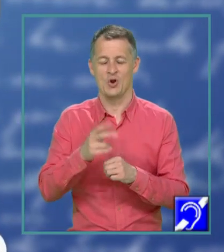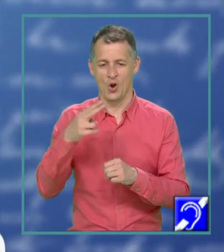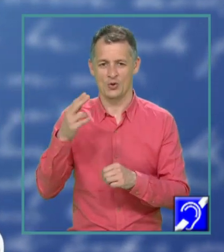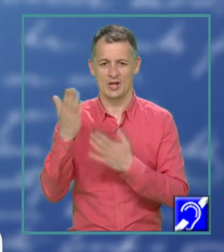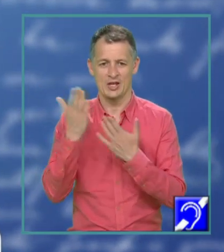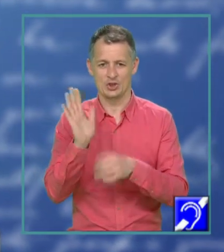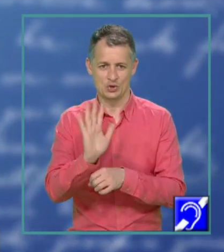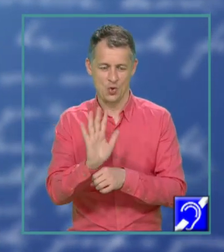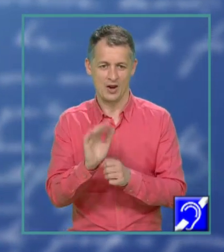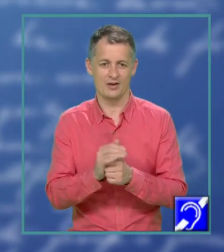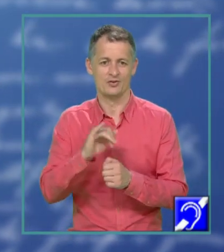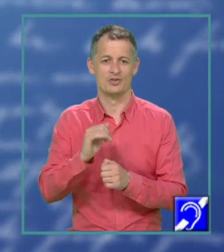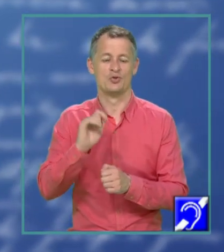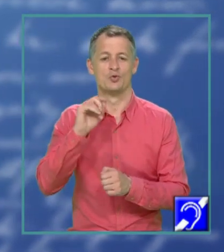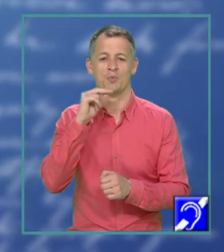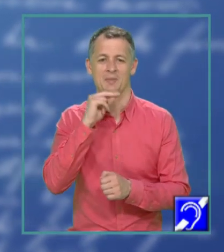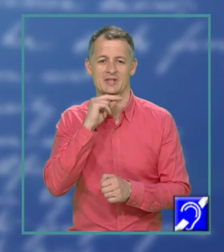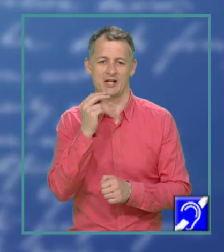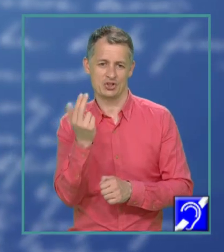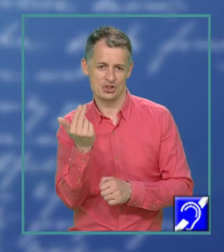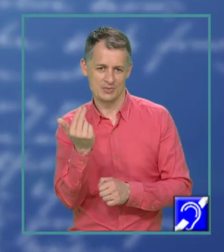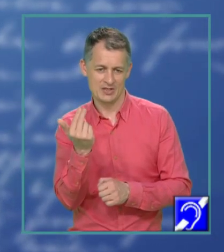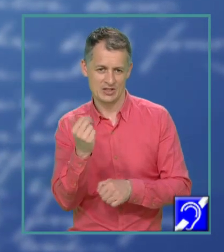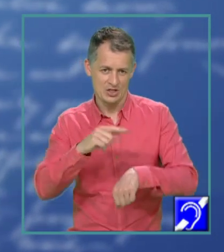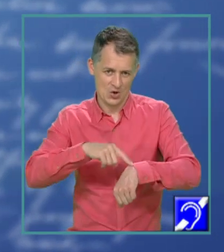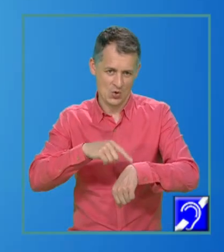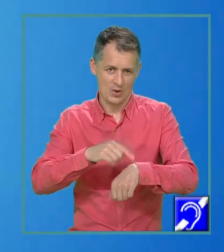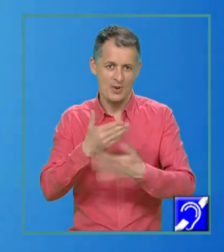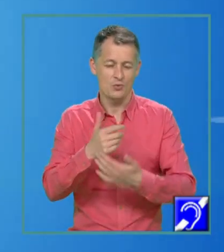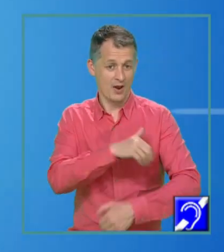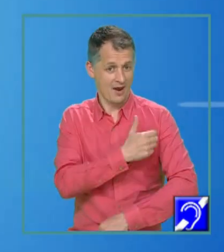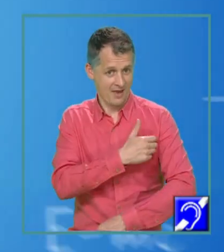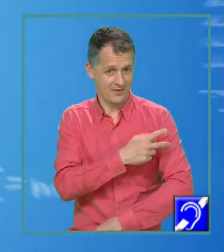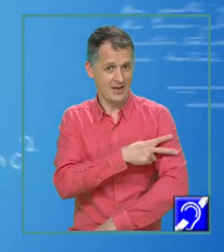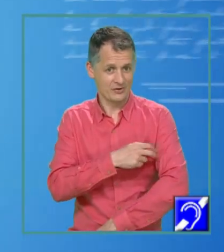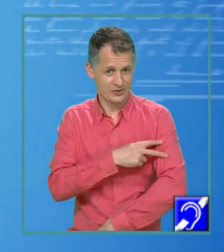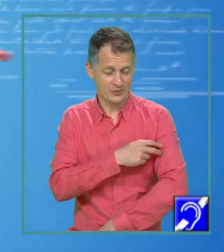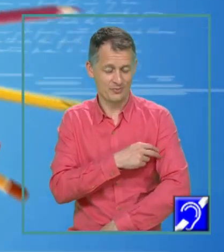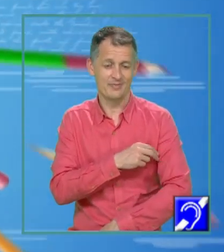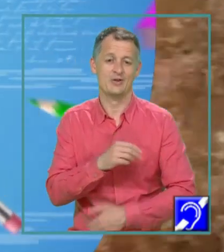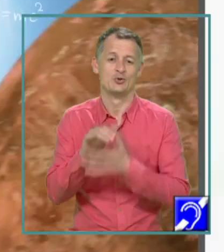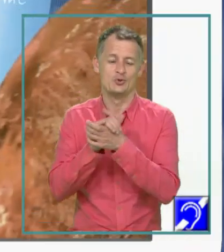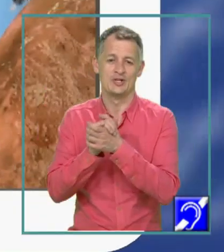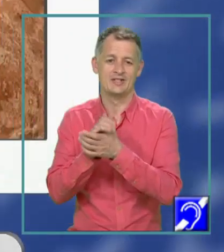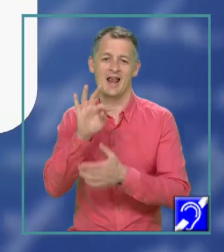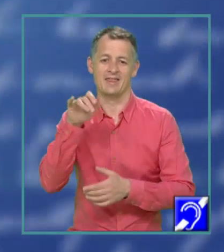ora 15 când avem lecții pentru elevii care se pregătesc pentru un bac Zi frumoasă și succes la temă!